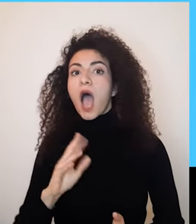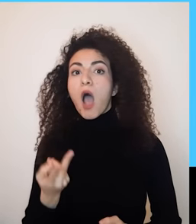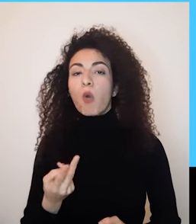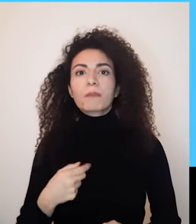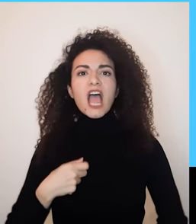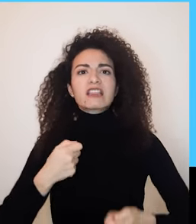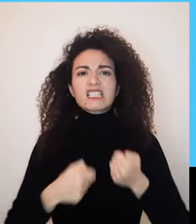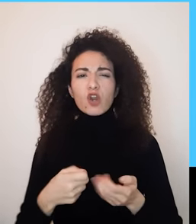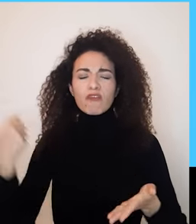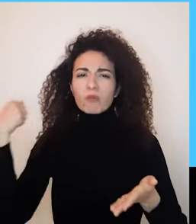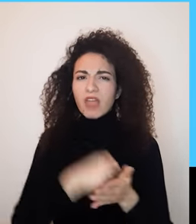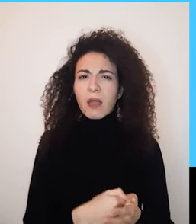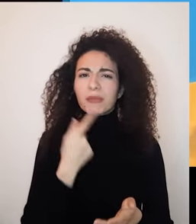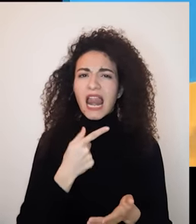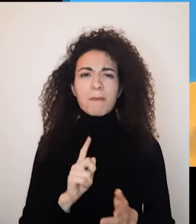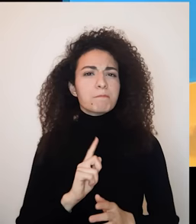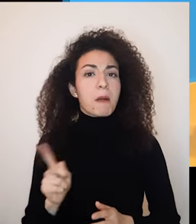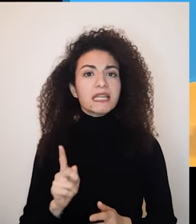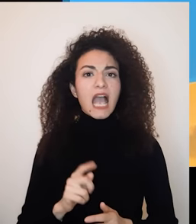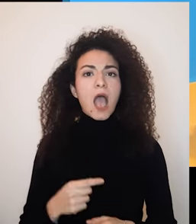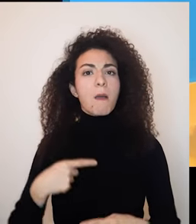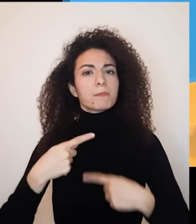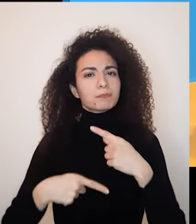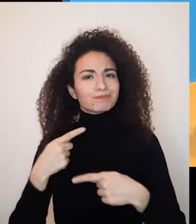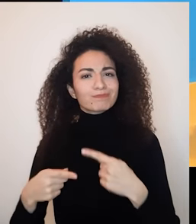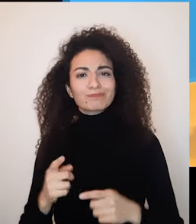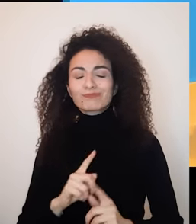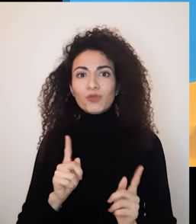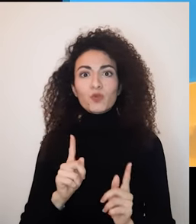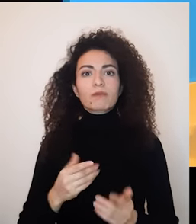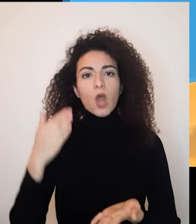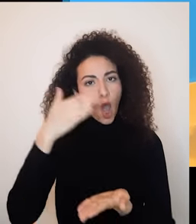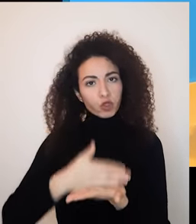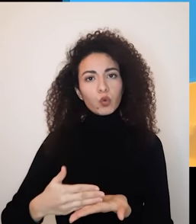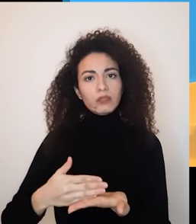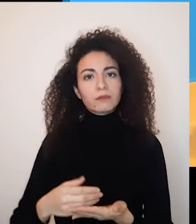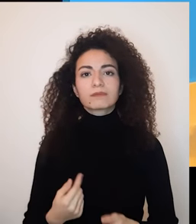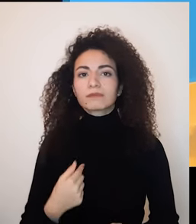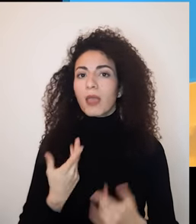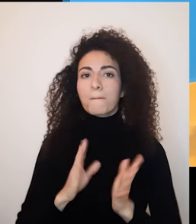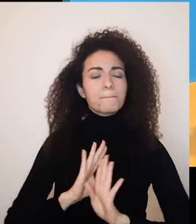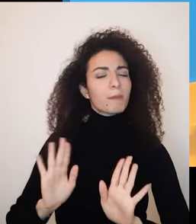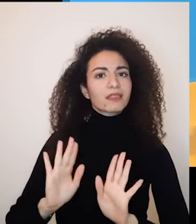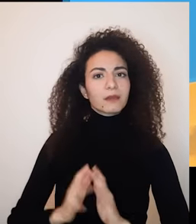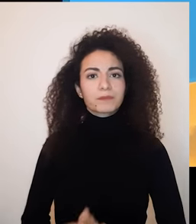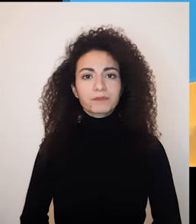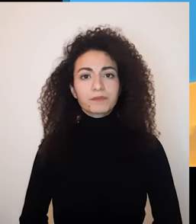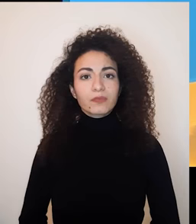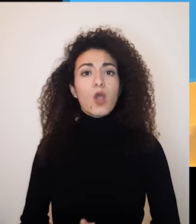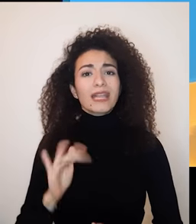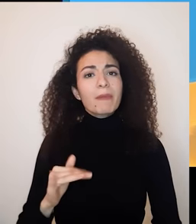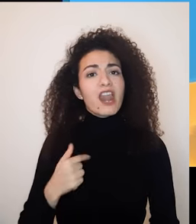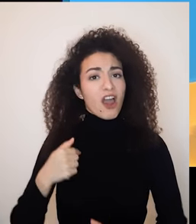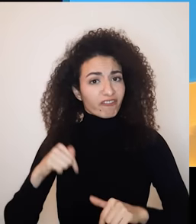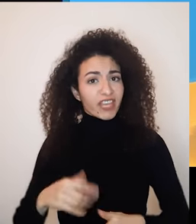أمام كلمات أو تصرفات تحتوي على عنف يمكن تتحول إلى عادة مع الوقت بإمكان أن تلحي أذى كبير للشريك كما